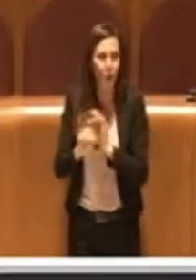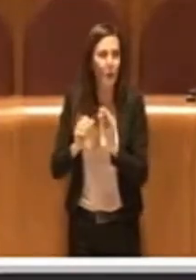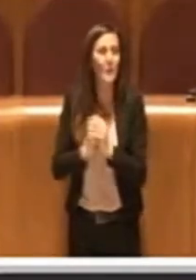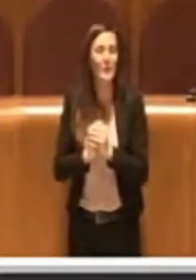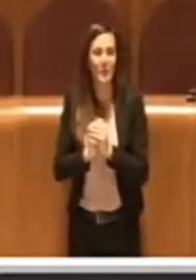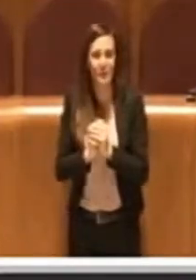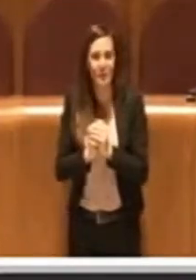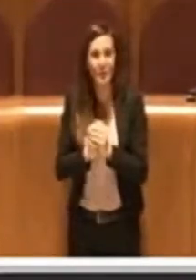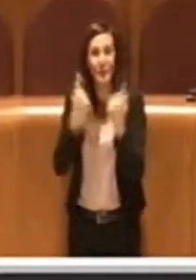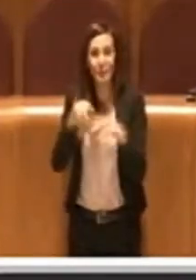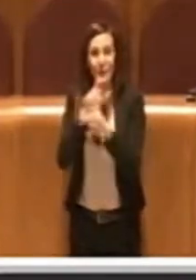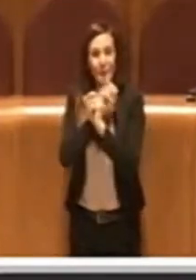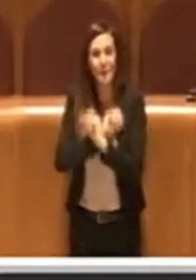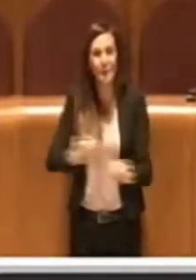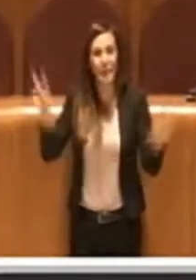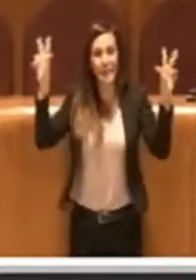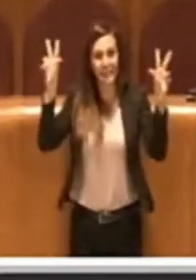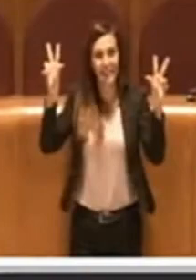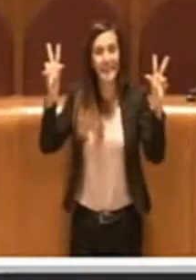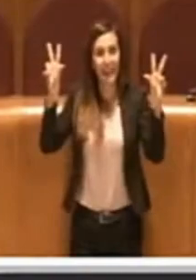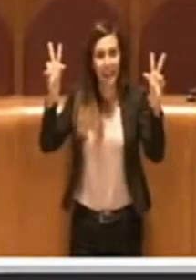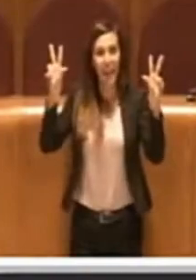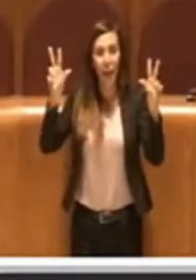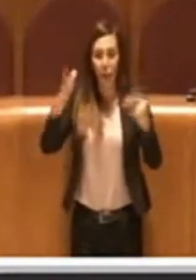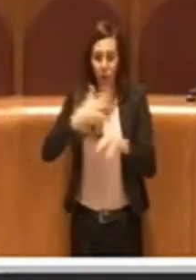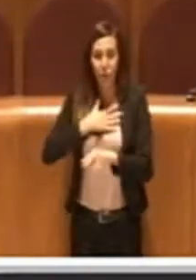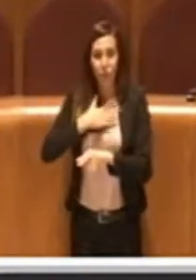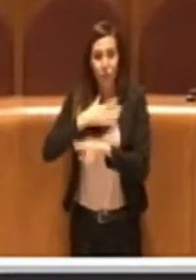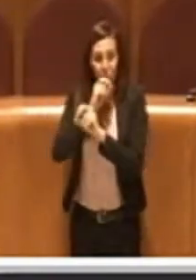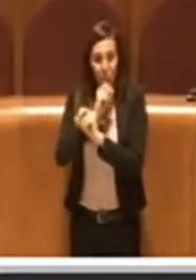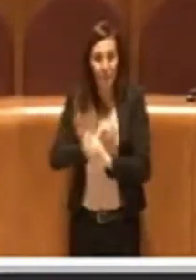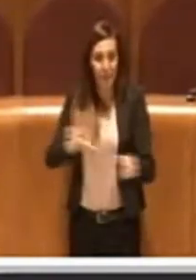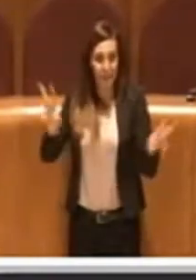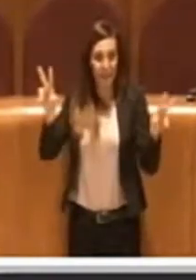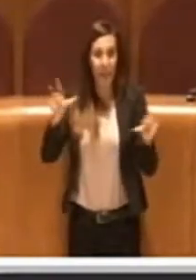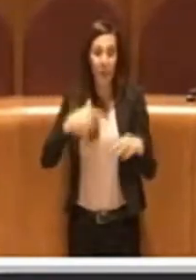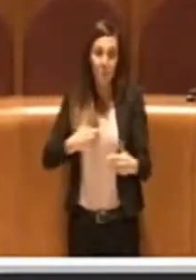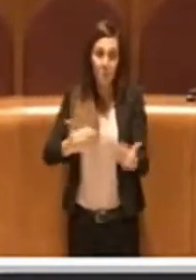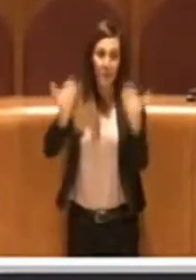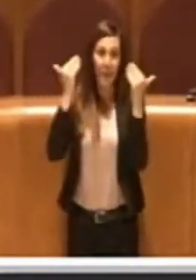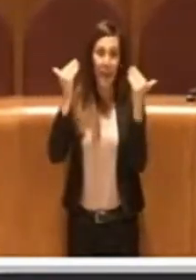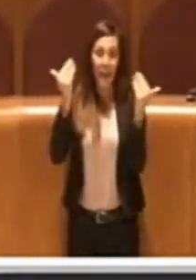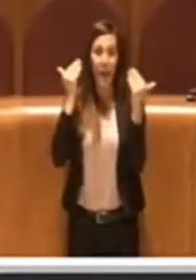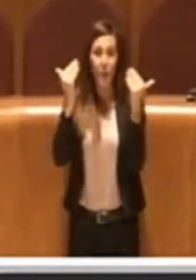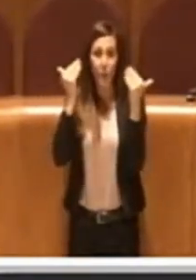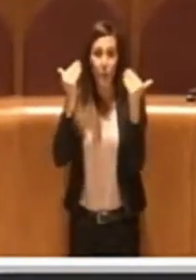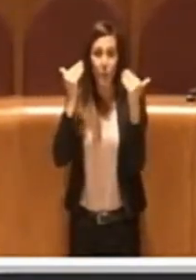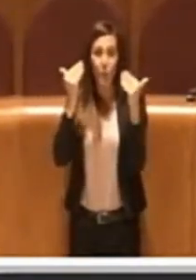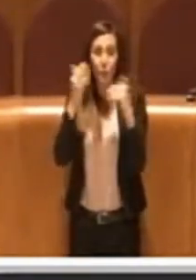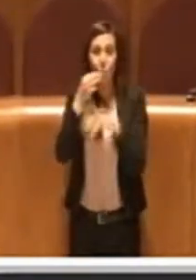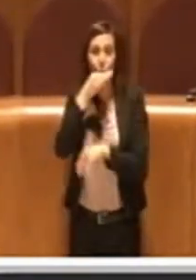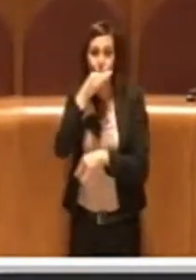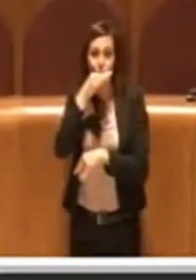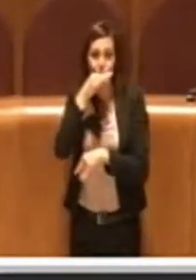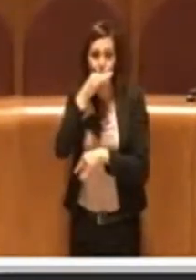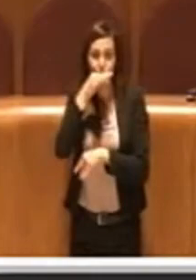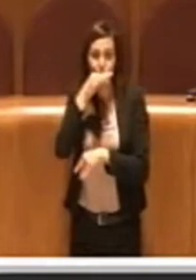nostro messaggio, questo è nostro segnale, mi auguro ovviamente che si possa